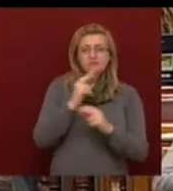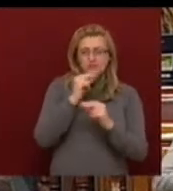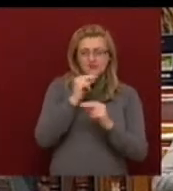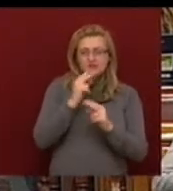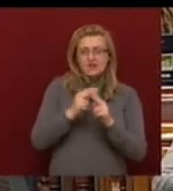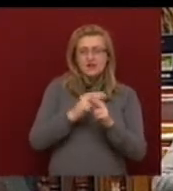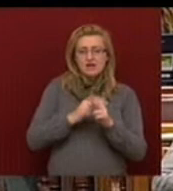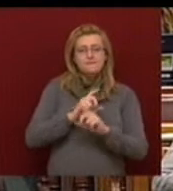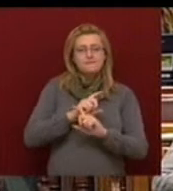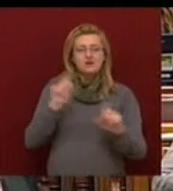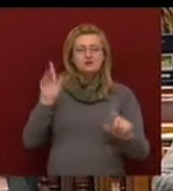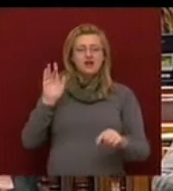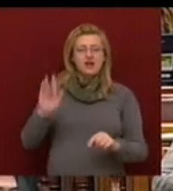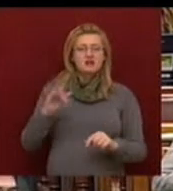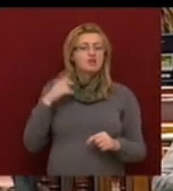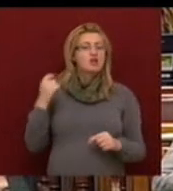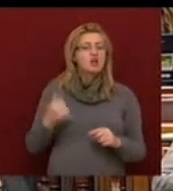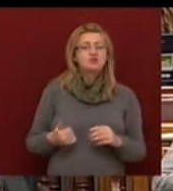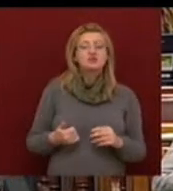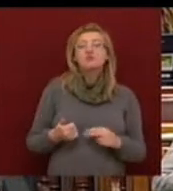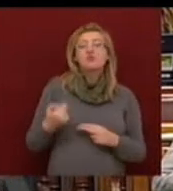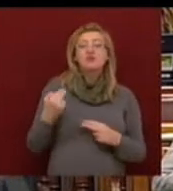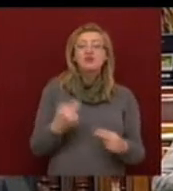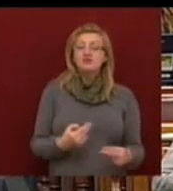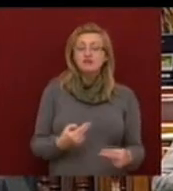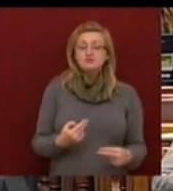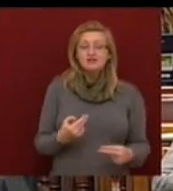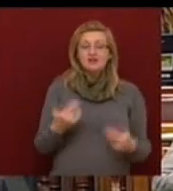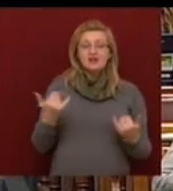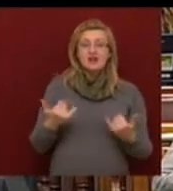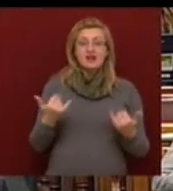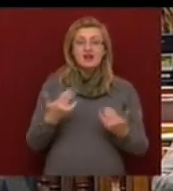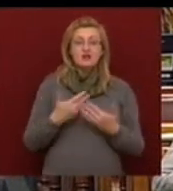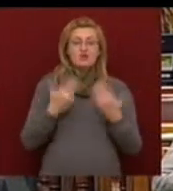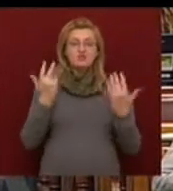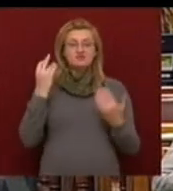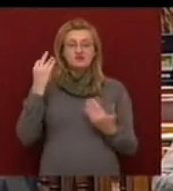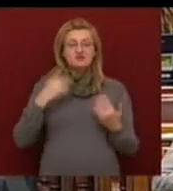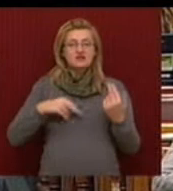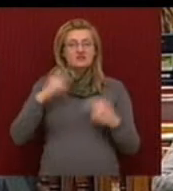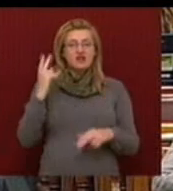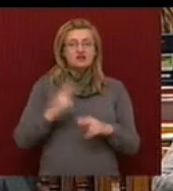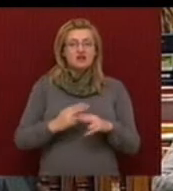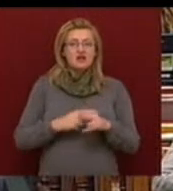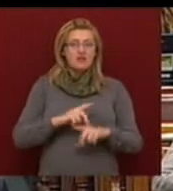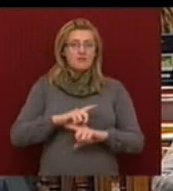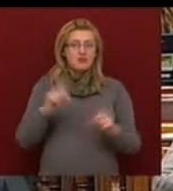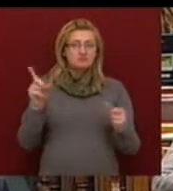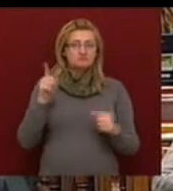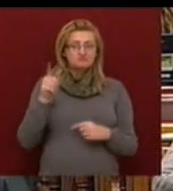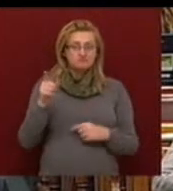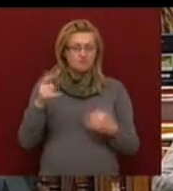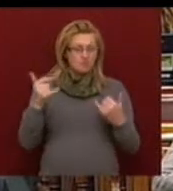államadóság elleni harcnak az a következménye, hogy jelenleg 80% felett van az államadóság. Önöknek most